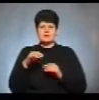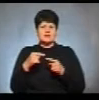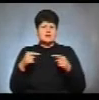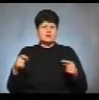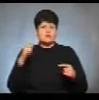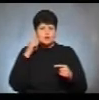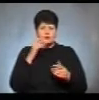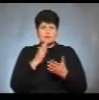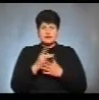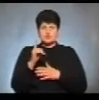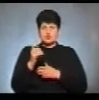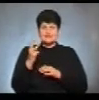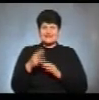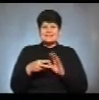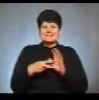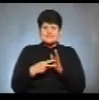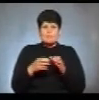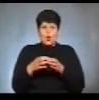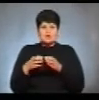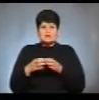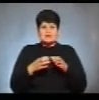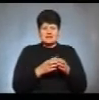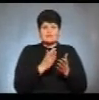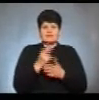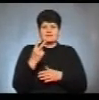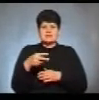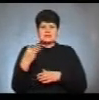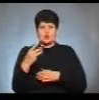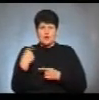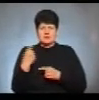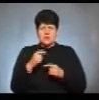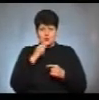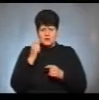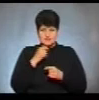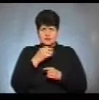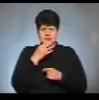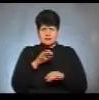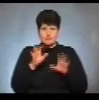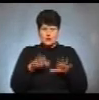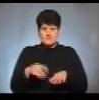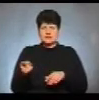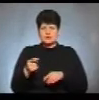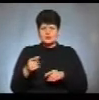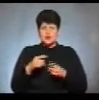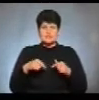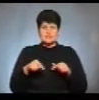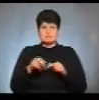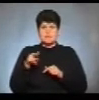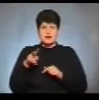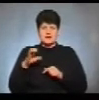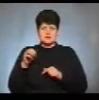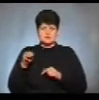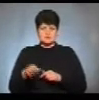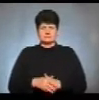налічує 137 осередків, які діють у 23 областях України, повідомив голова Тернопільського осередку Пласт Назар